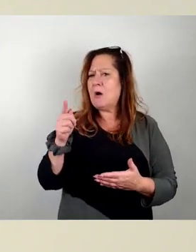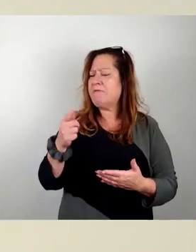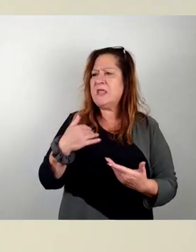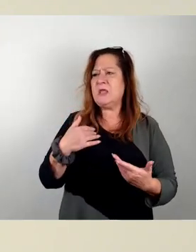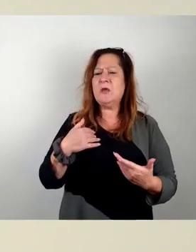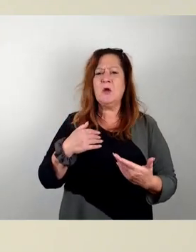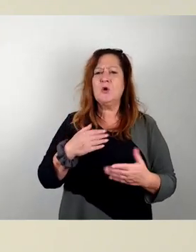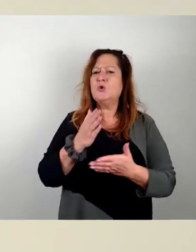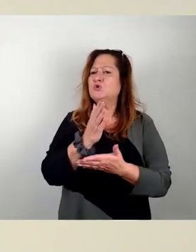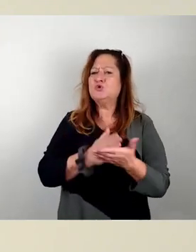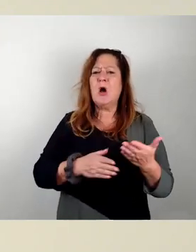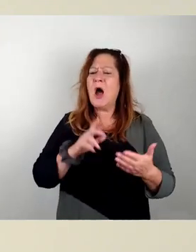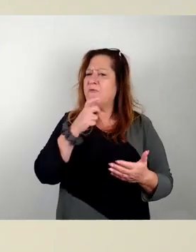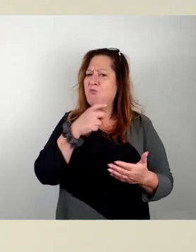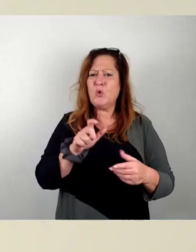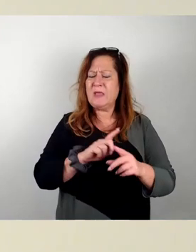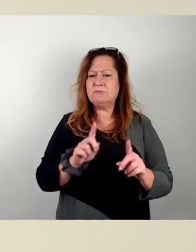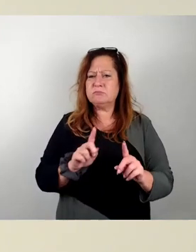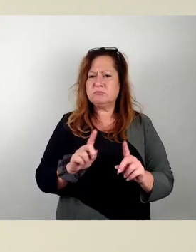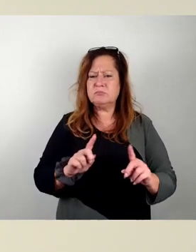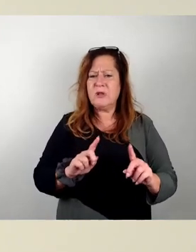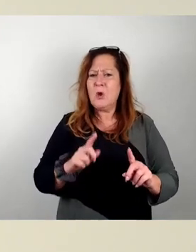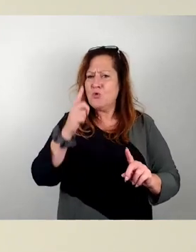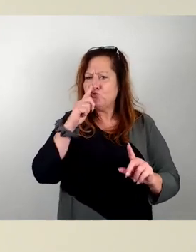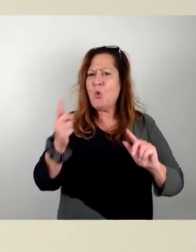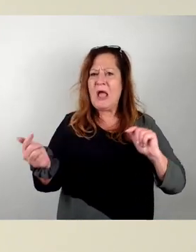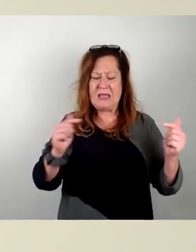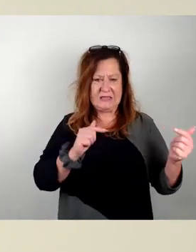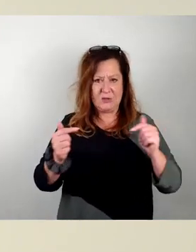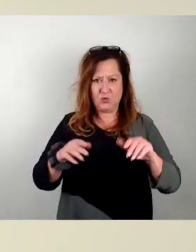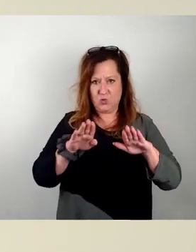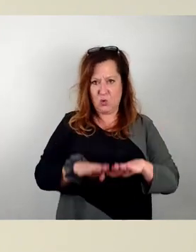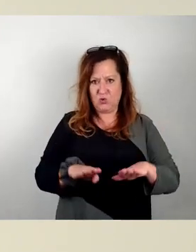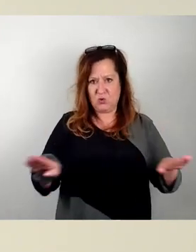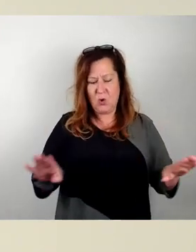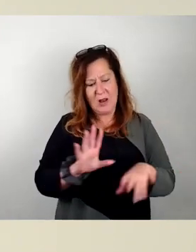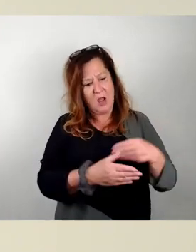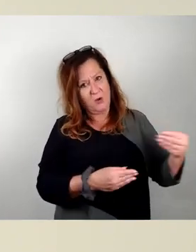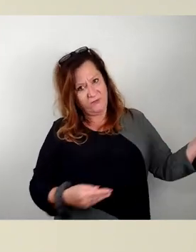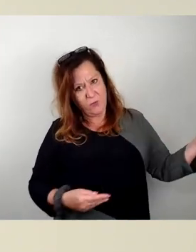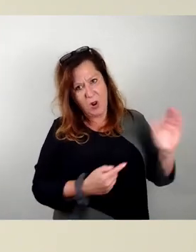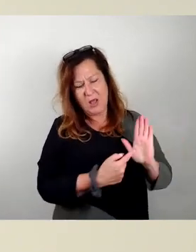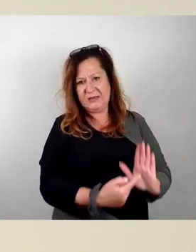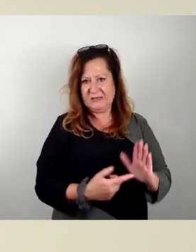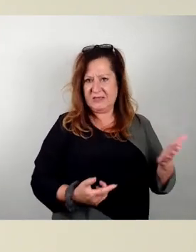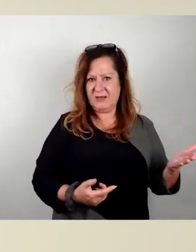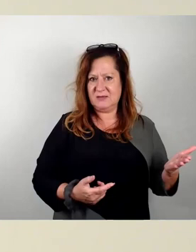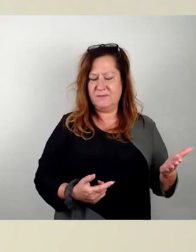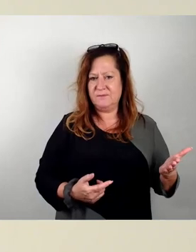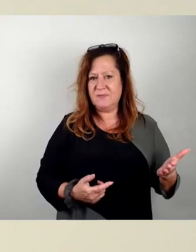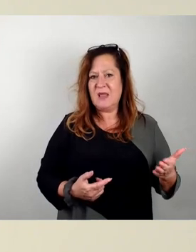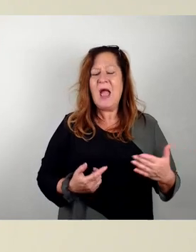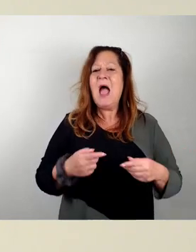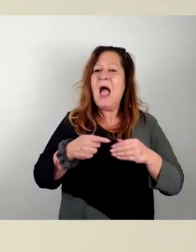da ist schlicht und ergreifend das, was Diskussionsgrundlage ist, in der Vorlage vorgestellt worden. Und ich will nochmal sagen, ab 22